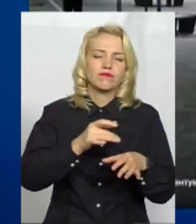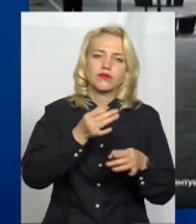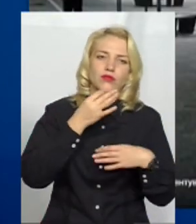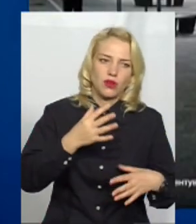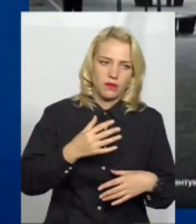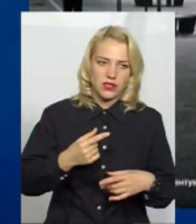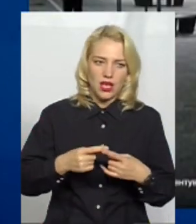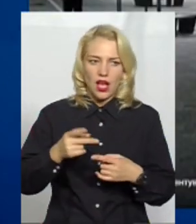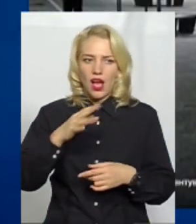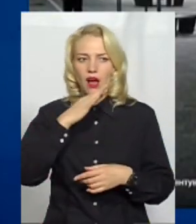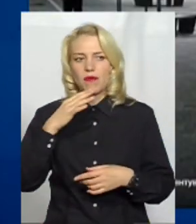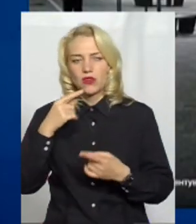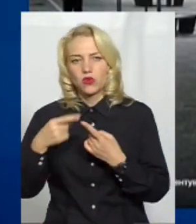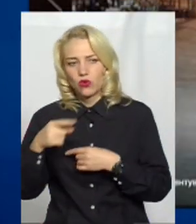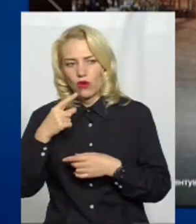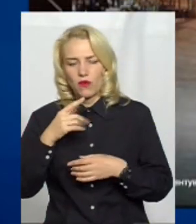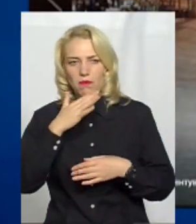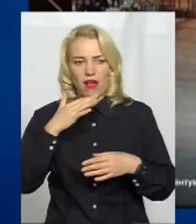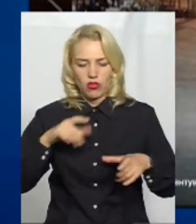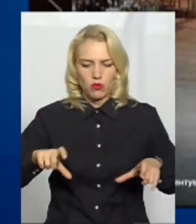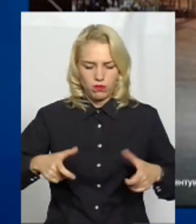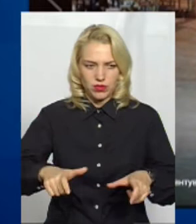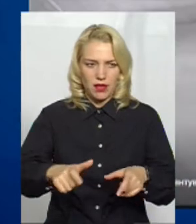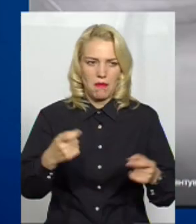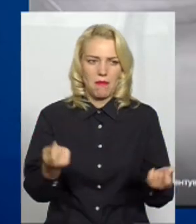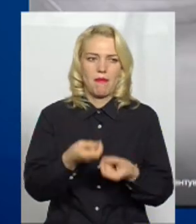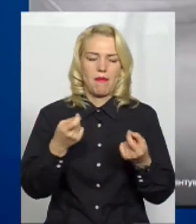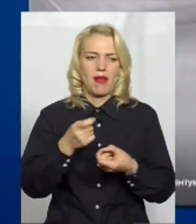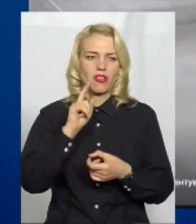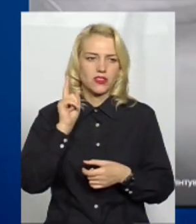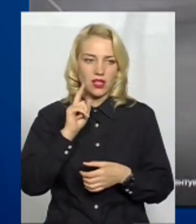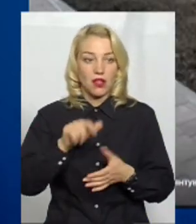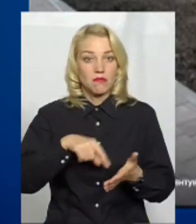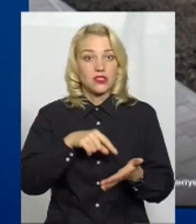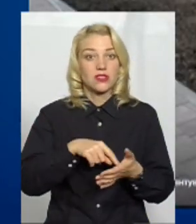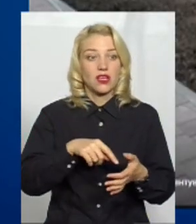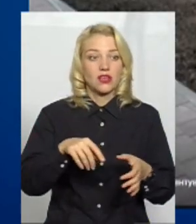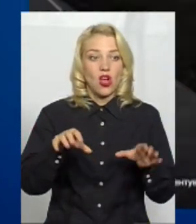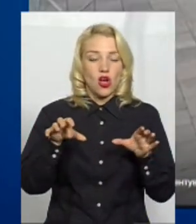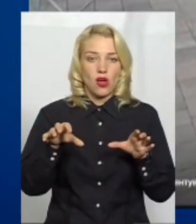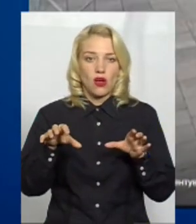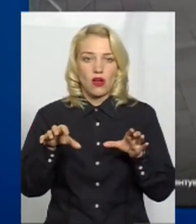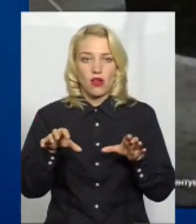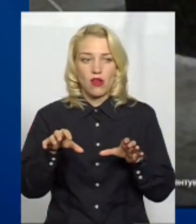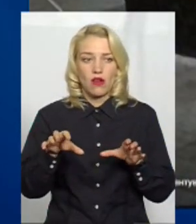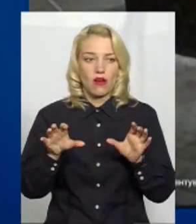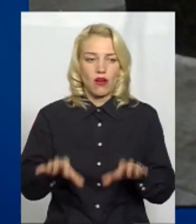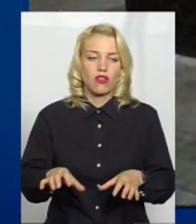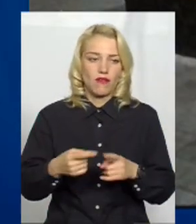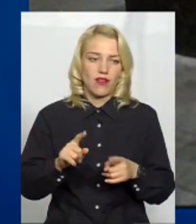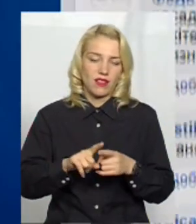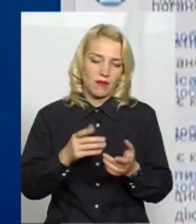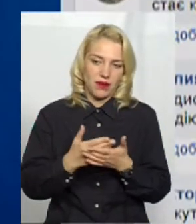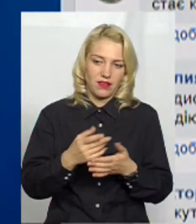забагато бетону і мало зелені. Міський голова навіть поіронізував, мовляв, раніше з кавунами було краще. А